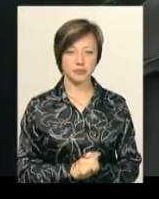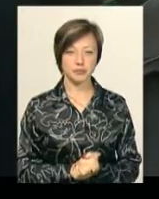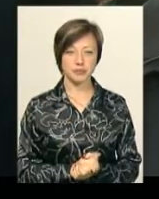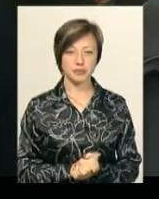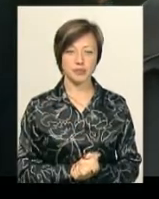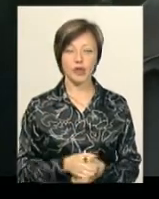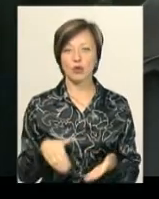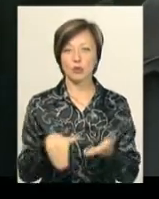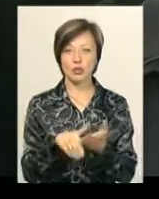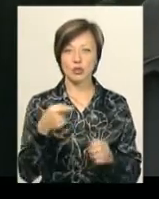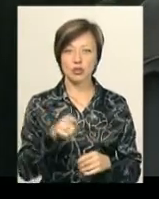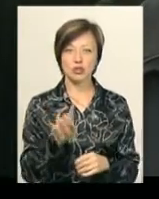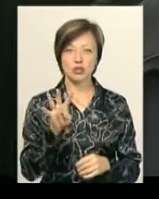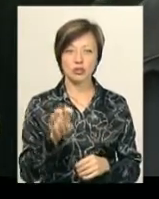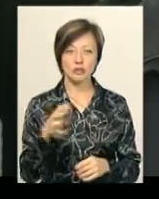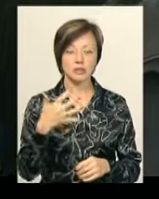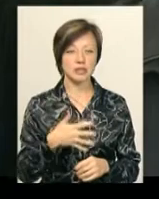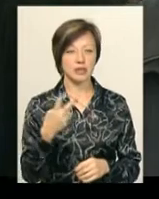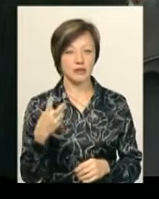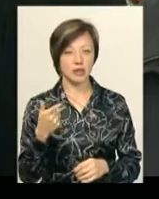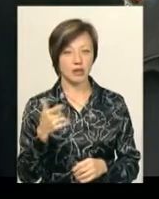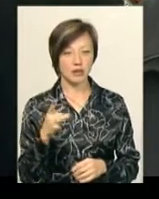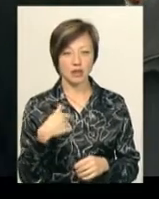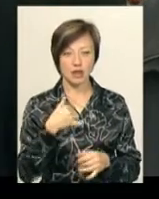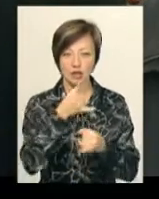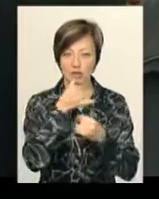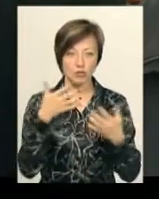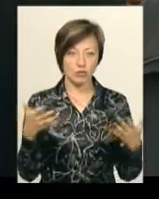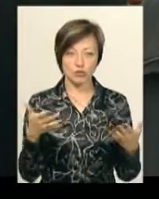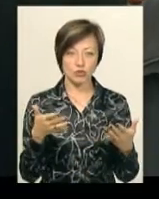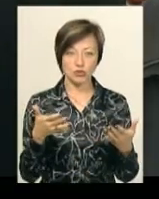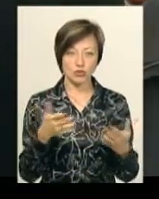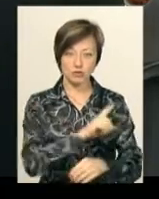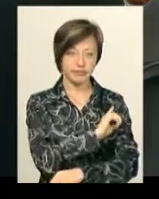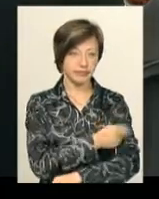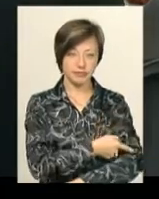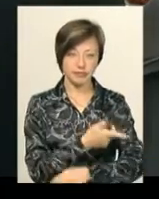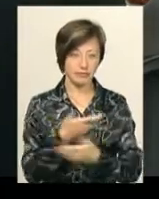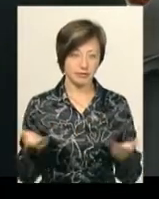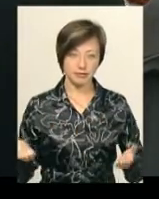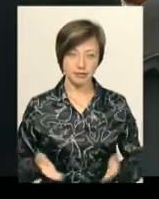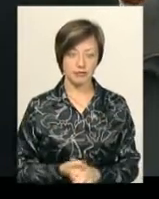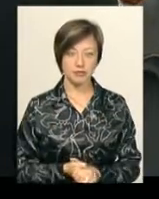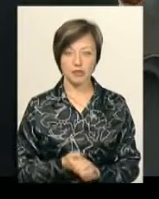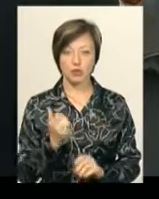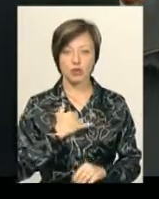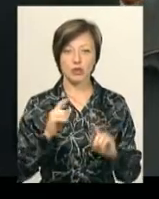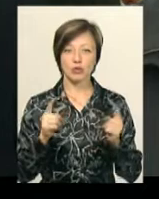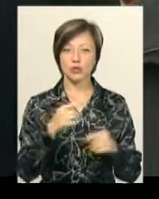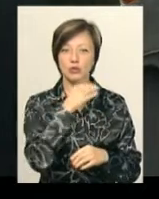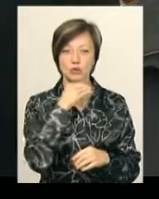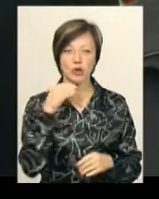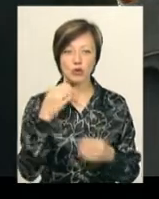гривні. Допомога 1452 гривні. Я не зможуся потягнути, бо в мене дуже багато